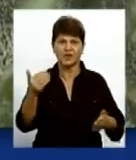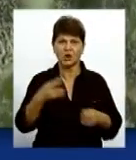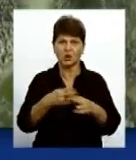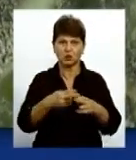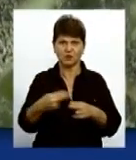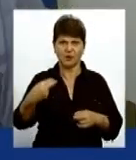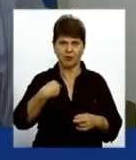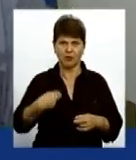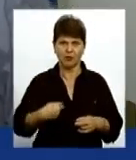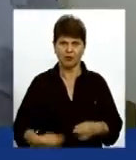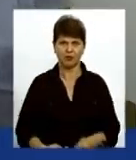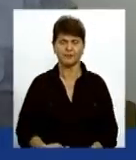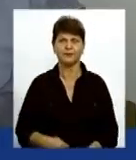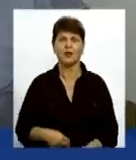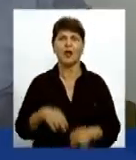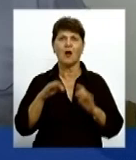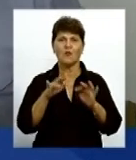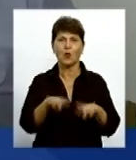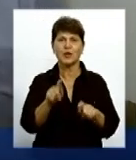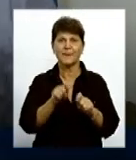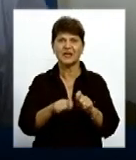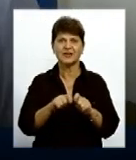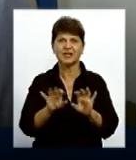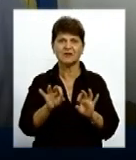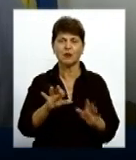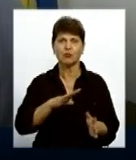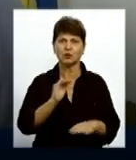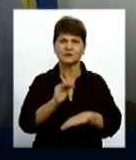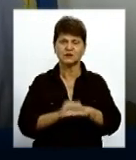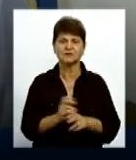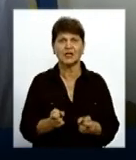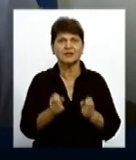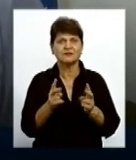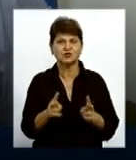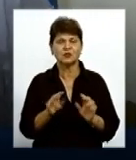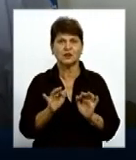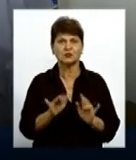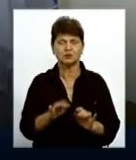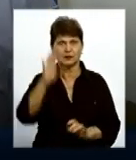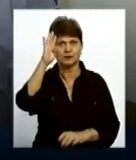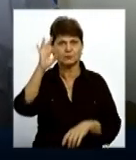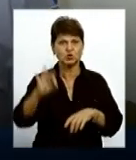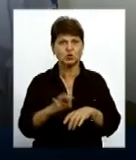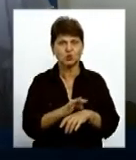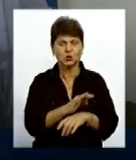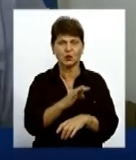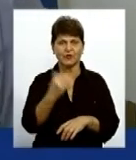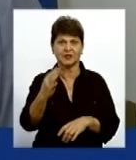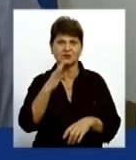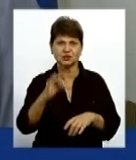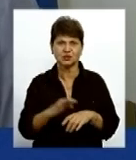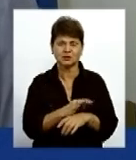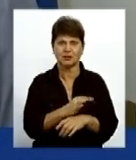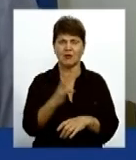В ході перевірки інформації було встановлено, що до вчинення злочину причетний чоловік даної жінки Який на